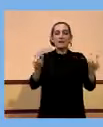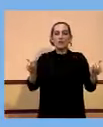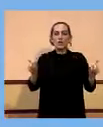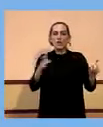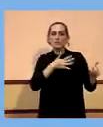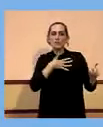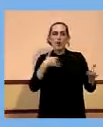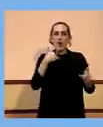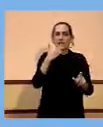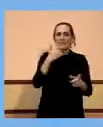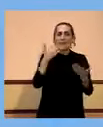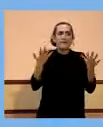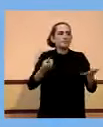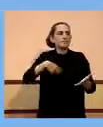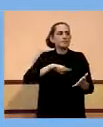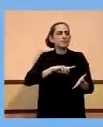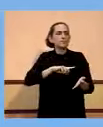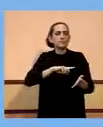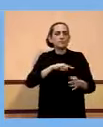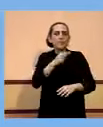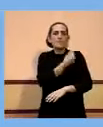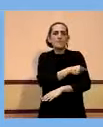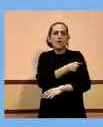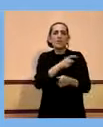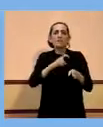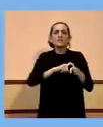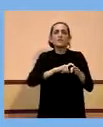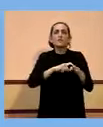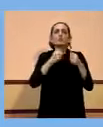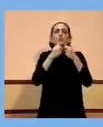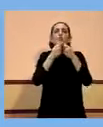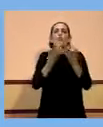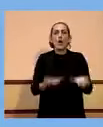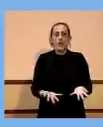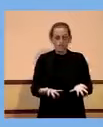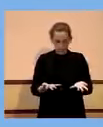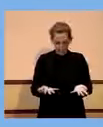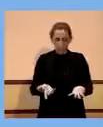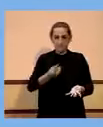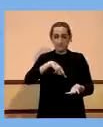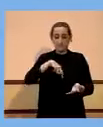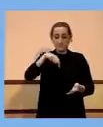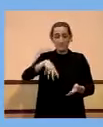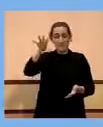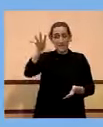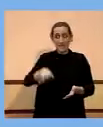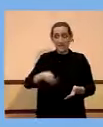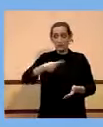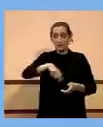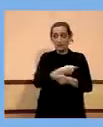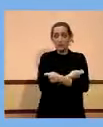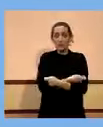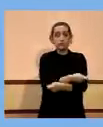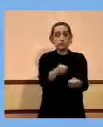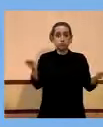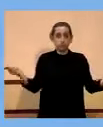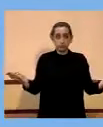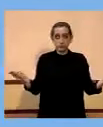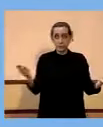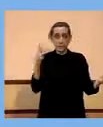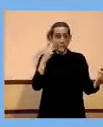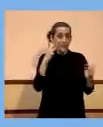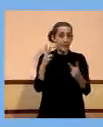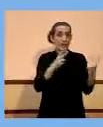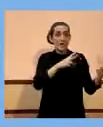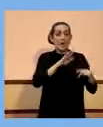tipus de vacunes tenim, doncs aquestes són les vacunes que s'han entregat a Catalunya per els diferents tipus. Com